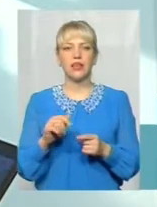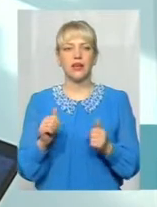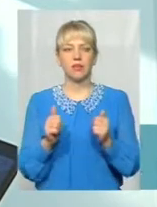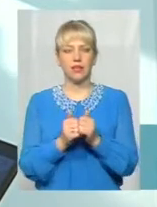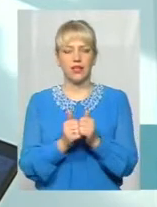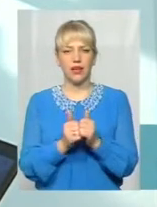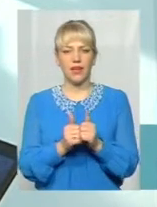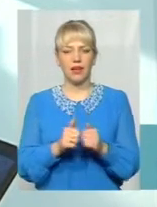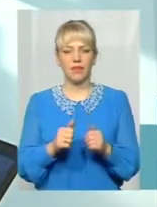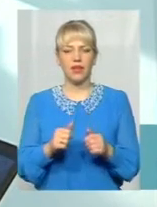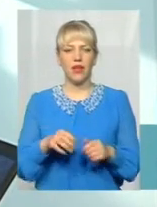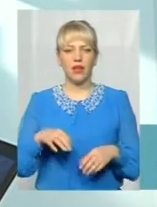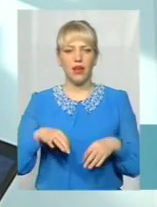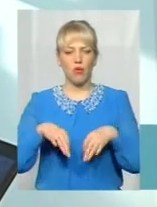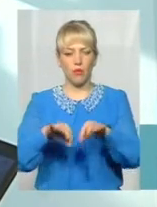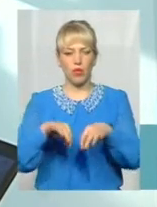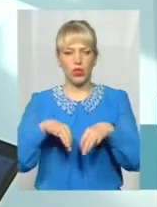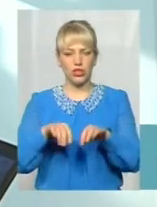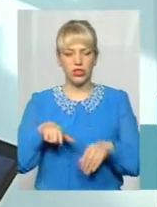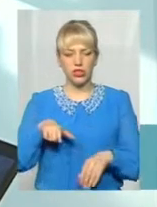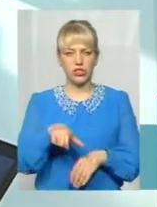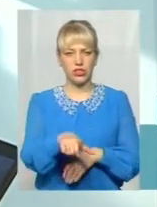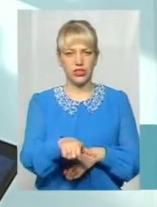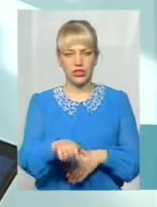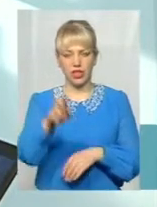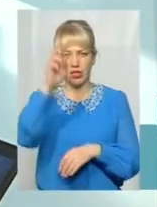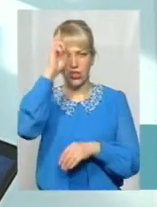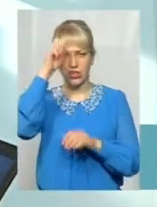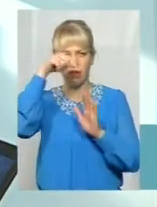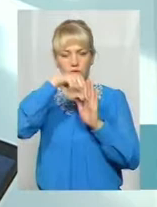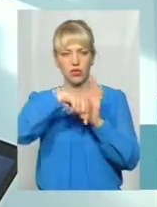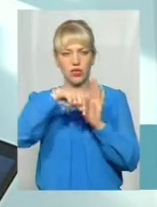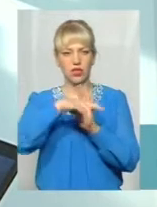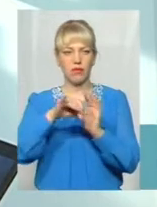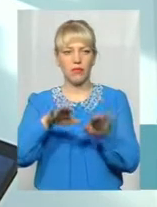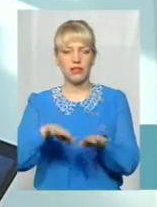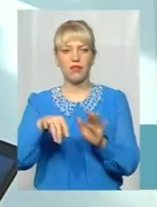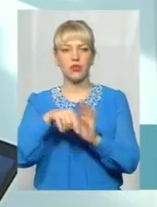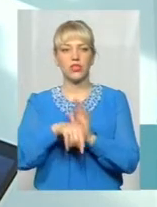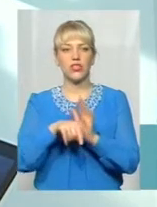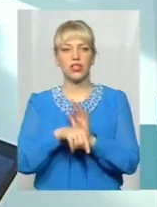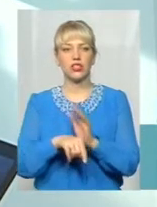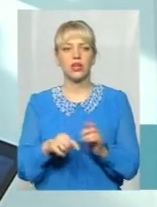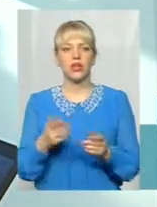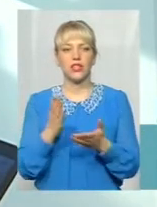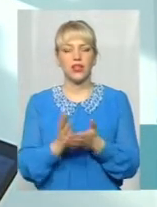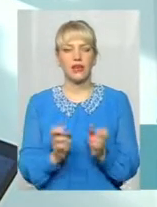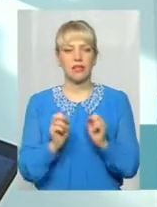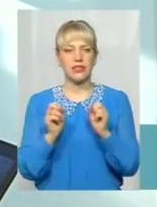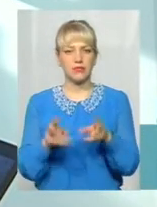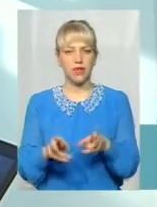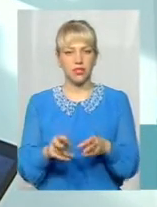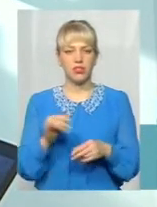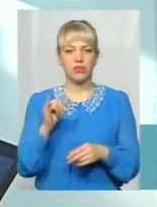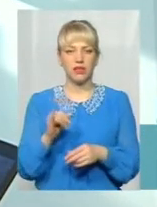проїжджих частин, державного, так і місцевого значення, де є дуже великий трафік автомобілів, є досить небезпечним. І остання